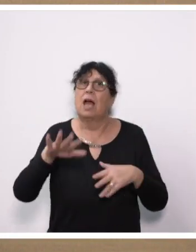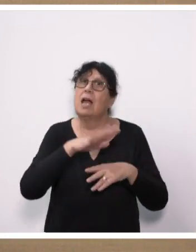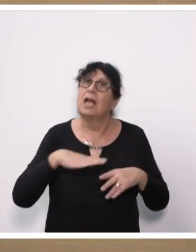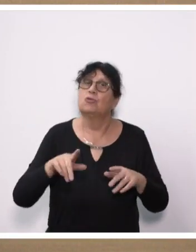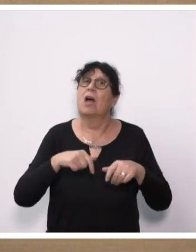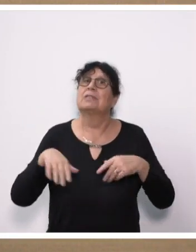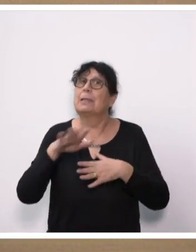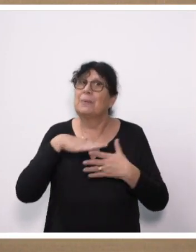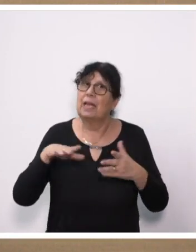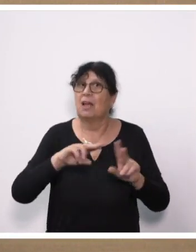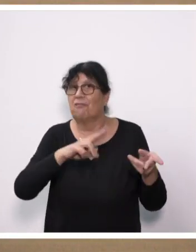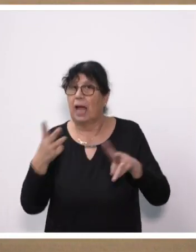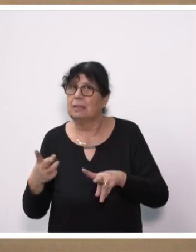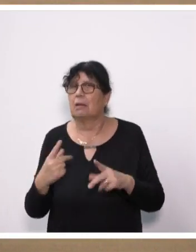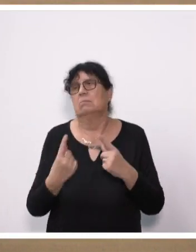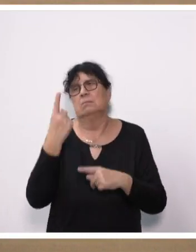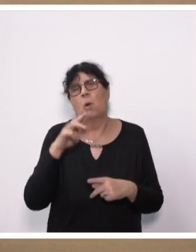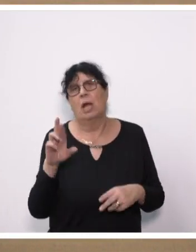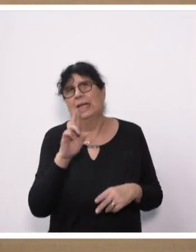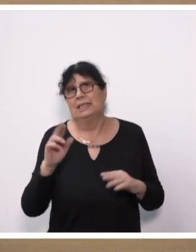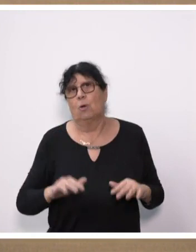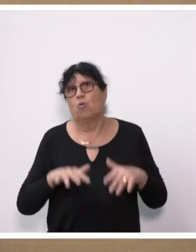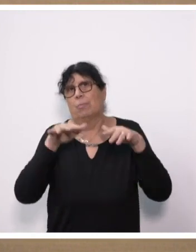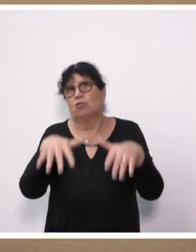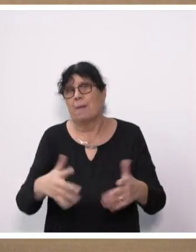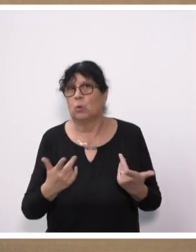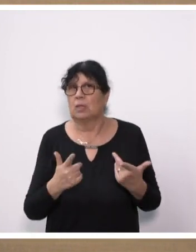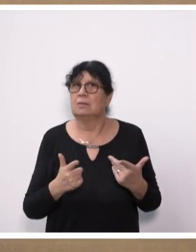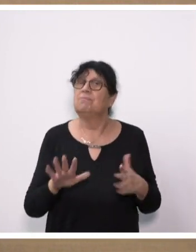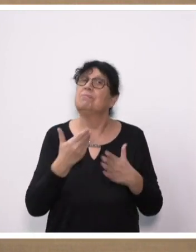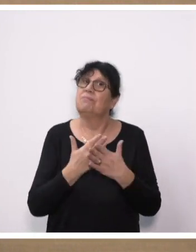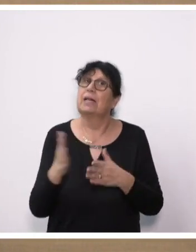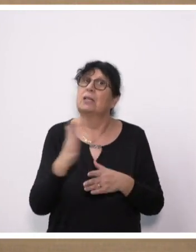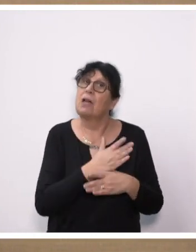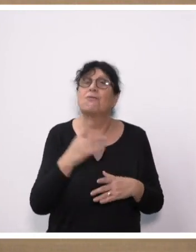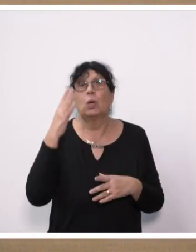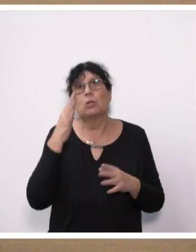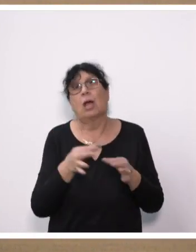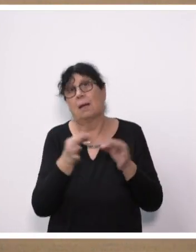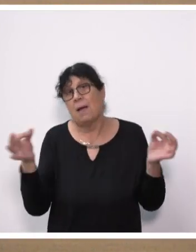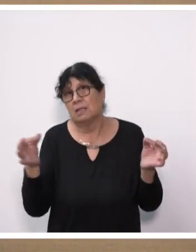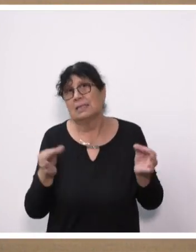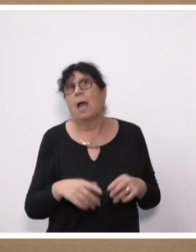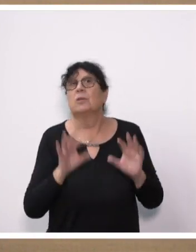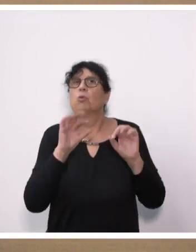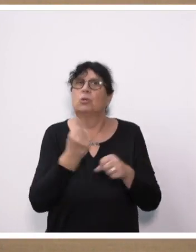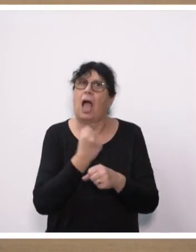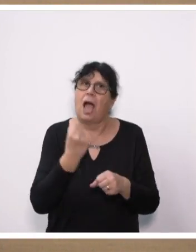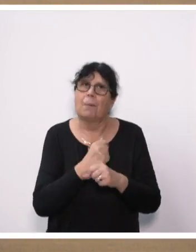werden, besteht ein hohes Risiko von Überschwemmungen. Nur dank der Vorsorgemaßnahmen im ganzen Land, der guten Arbeit des